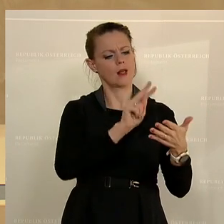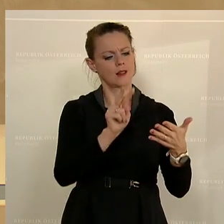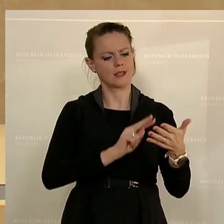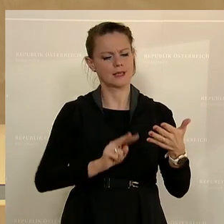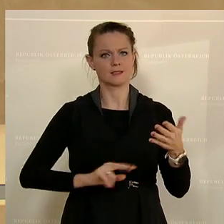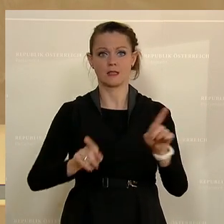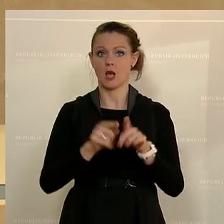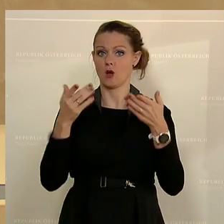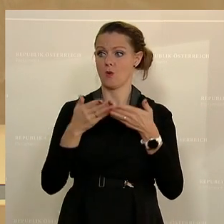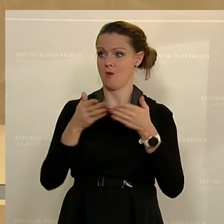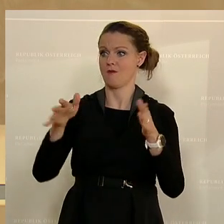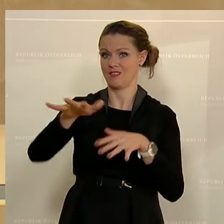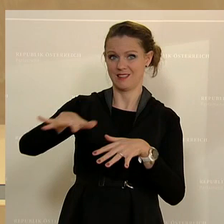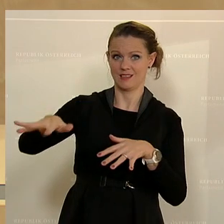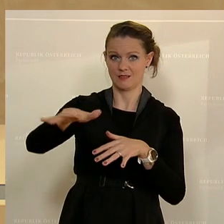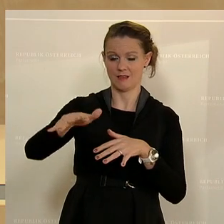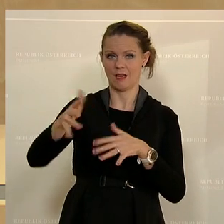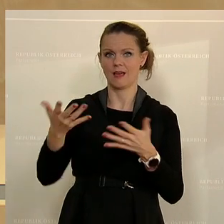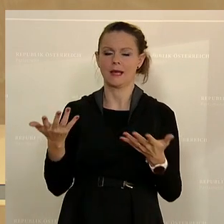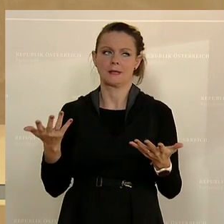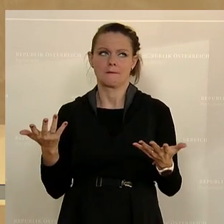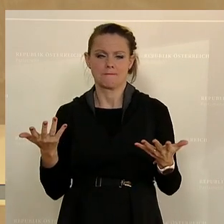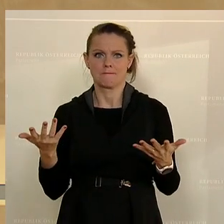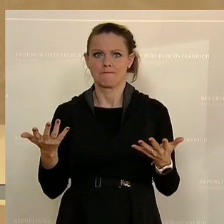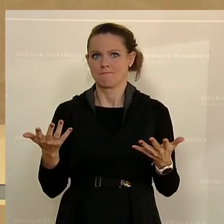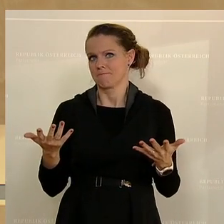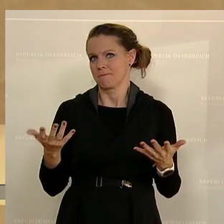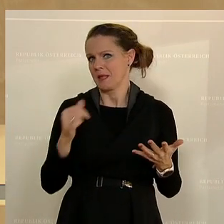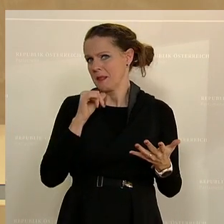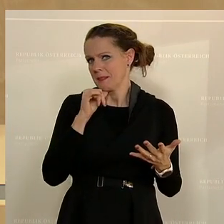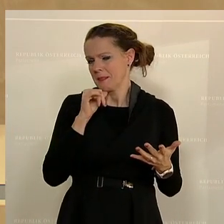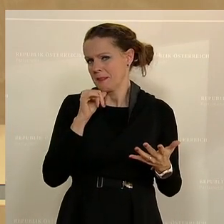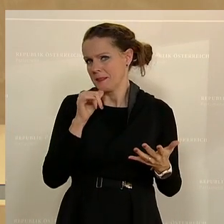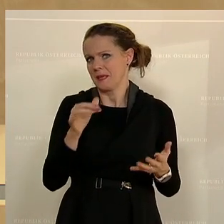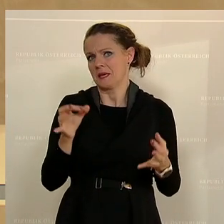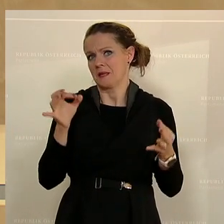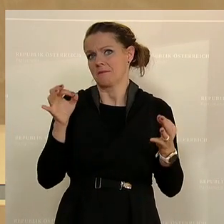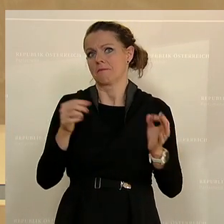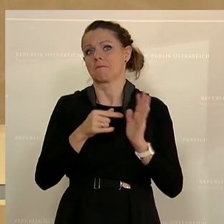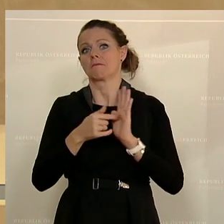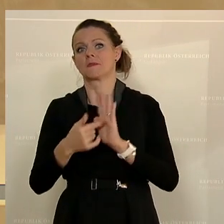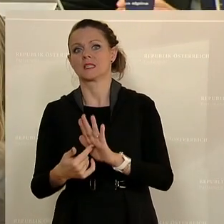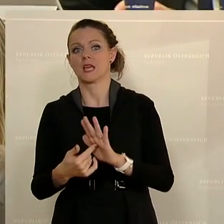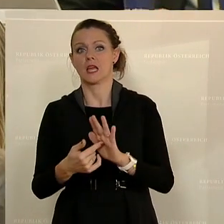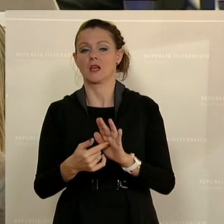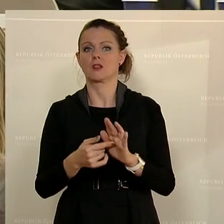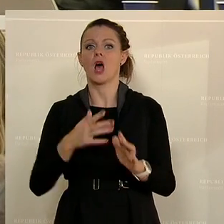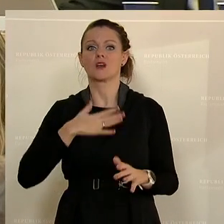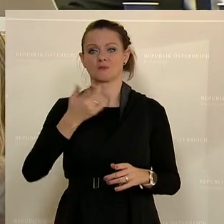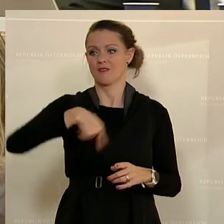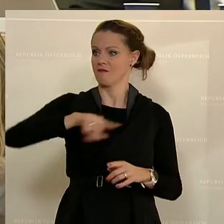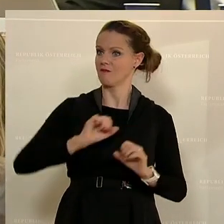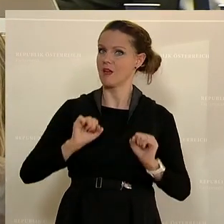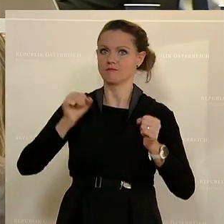der Öffentlichkeit ist es relativ wenig präsent, es sei denn, wir selbst machen es präsent. Bei Volksbegehren ist das